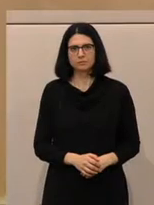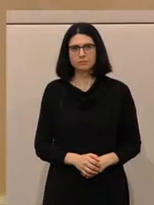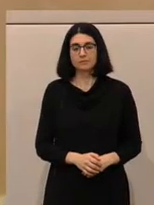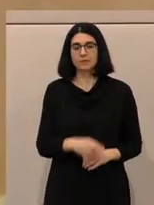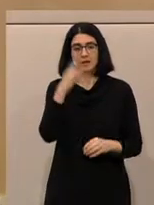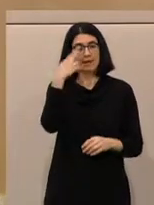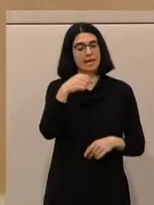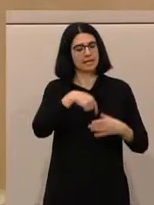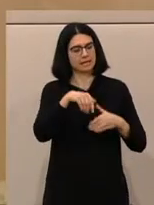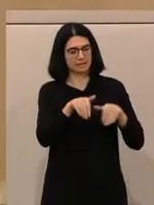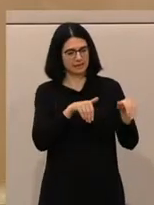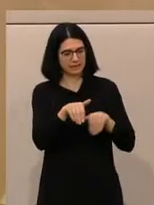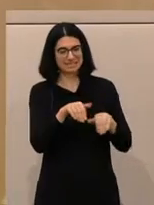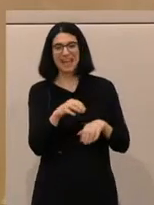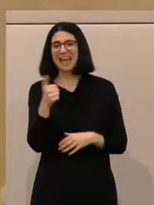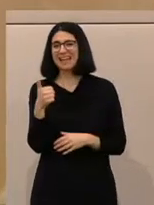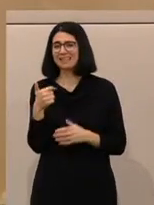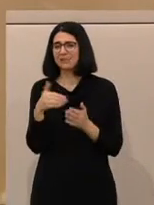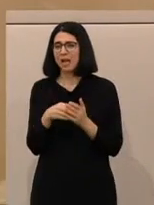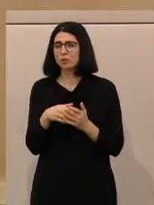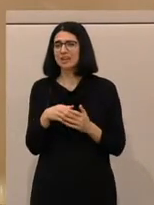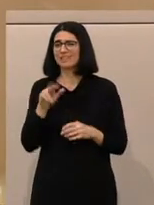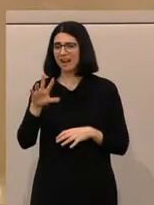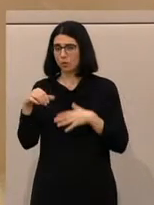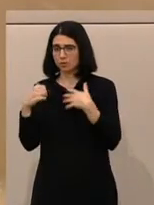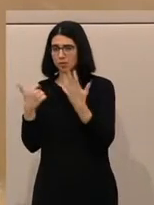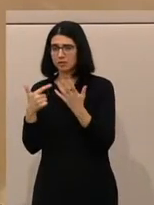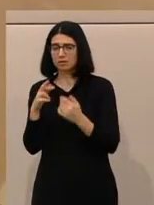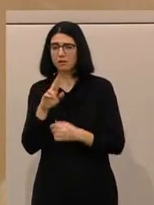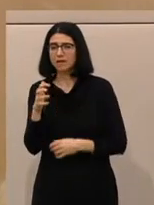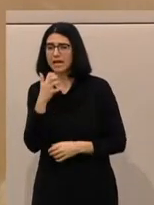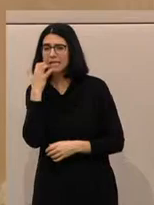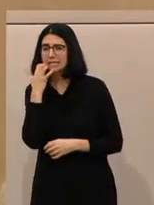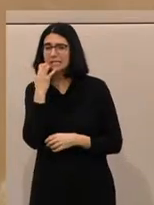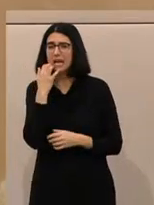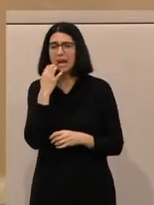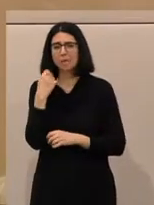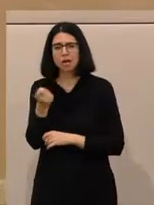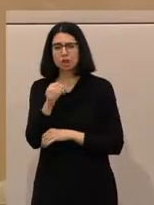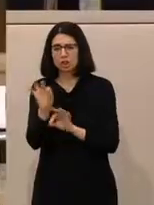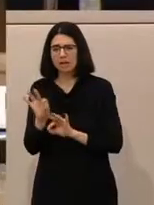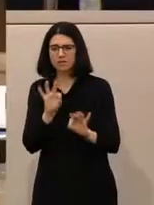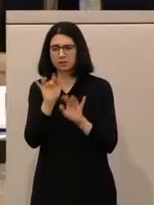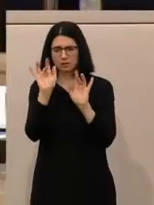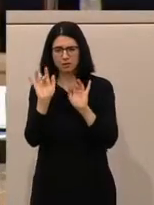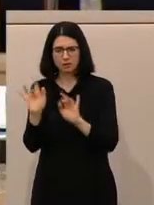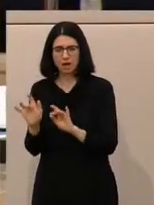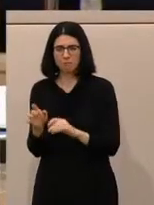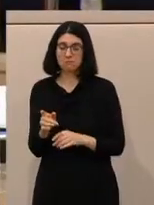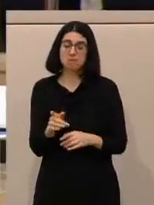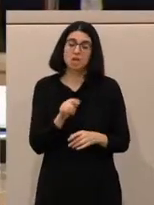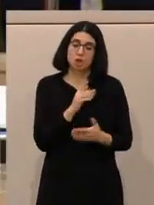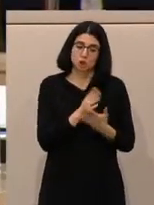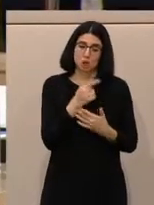Herr Innenminister, wir verzeichnen 1063 rechtsextreme Straftaten im vergangenen Jahr. Sie haben erwähnt, es ist weniger als